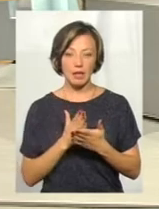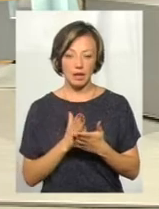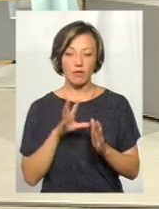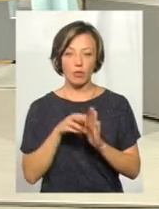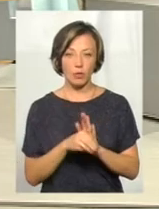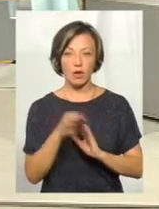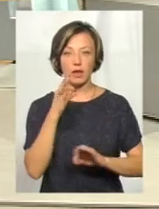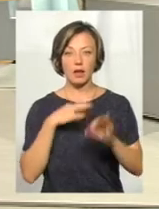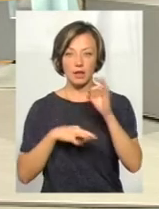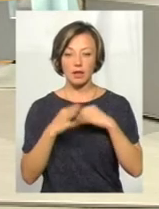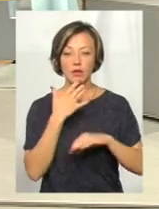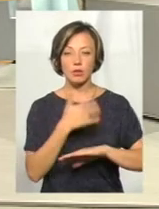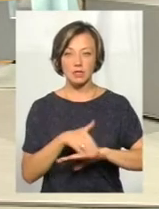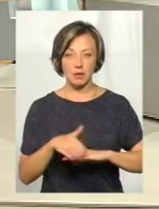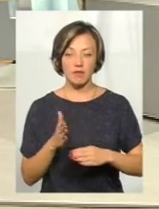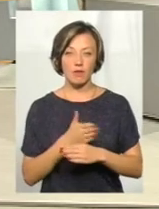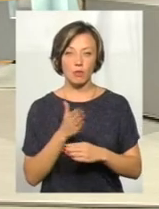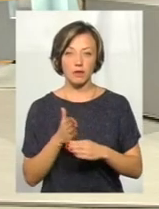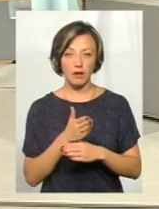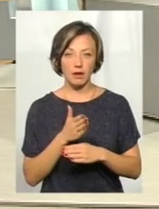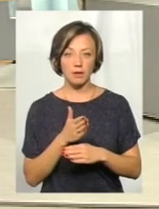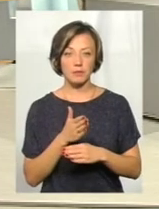іноземні виробники.